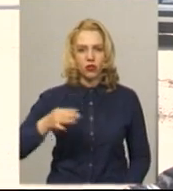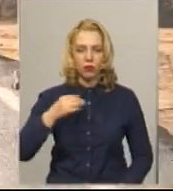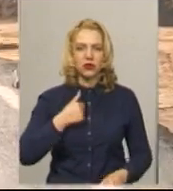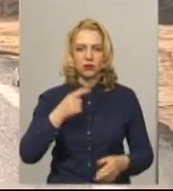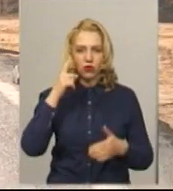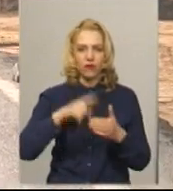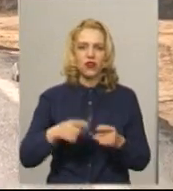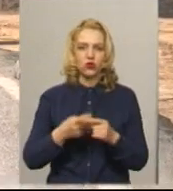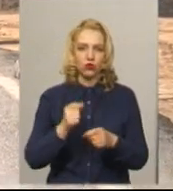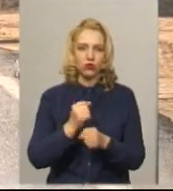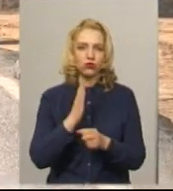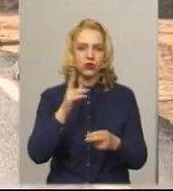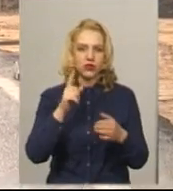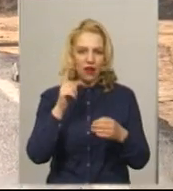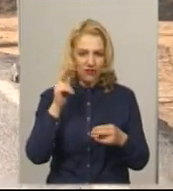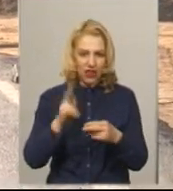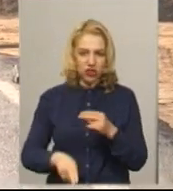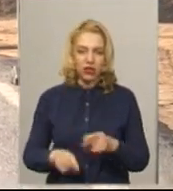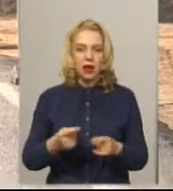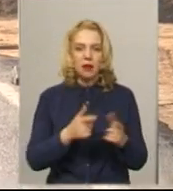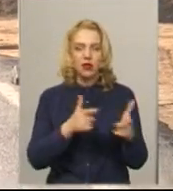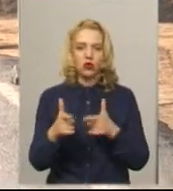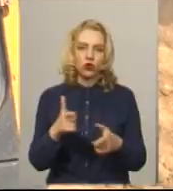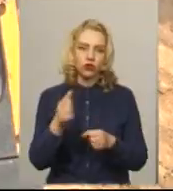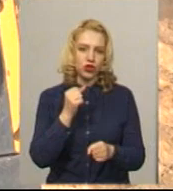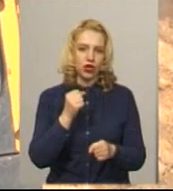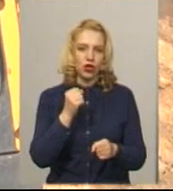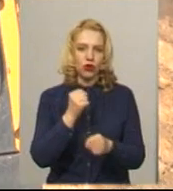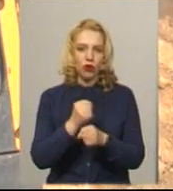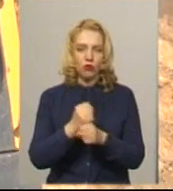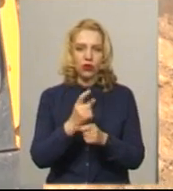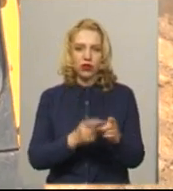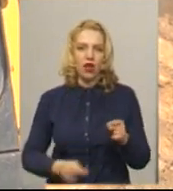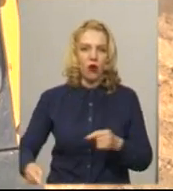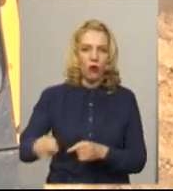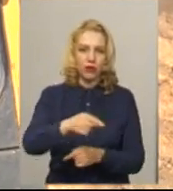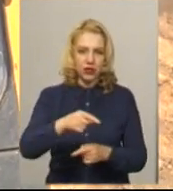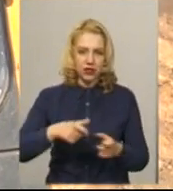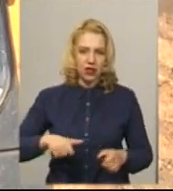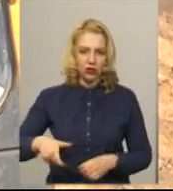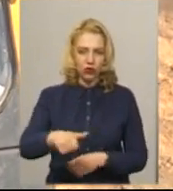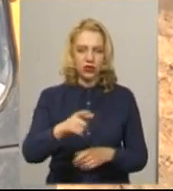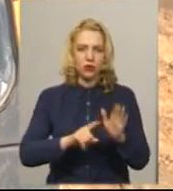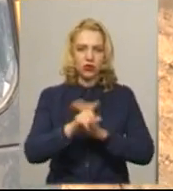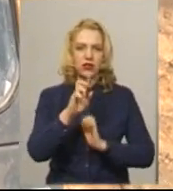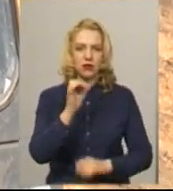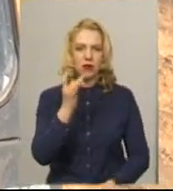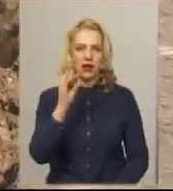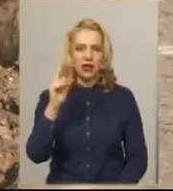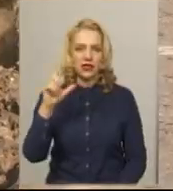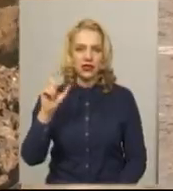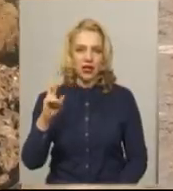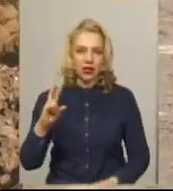завершити. Підготовчі роботи на іншій ділянці об'їзні Хмельницького протяжністю 1200 метрів почалися в березні. Каже начальник ділянки,